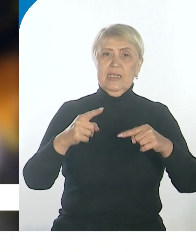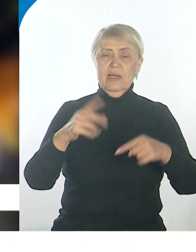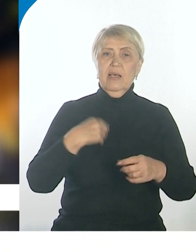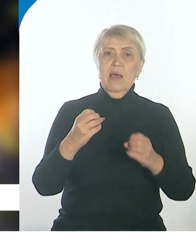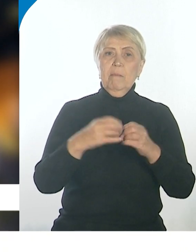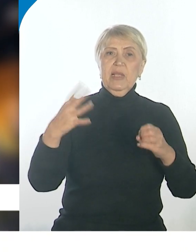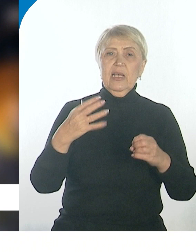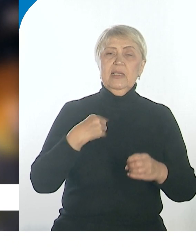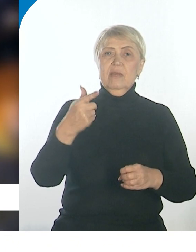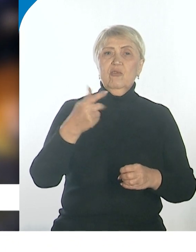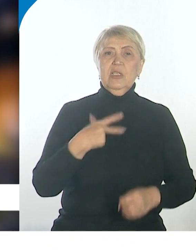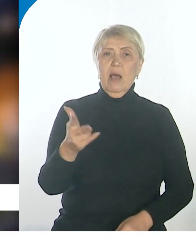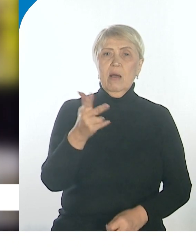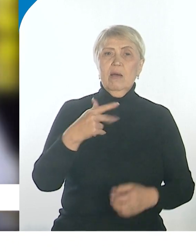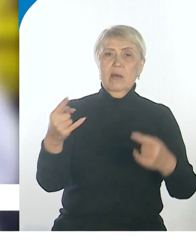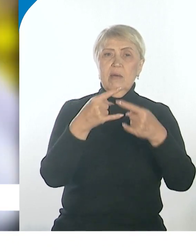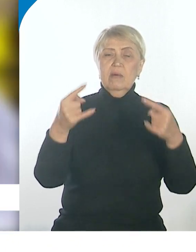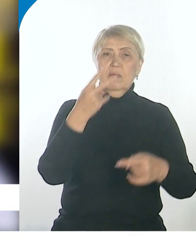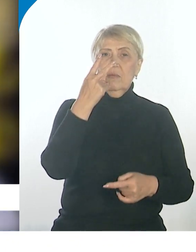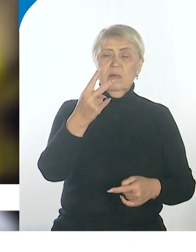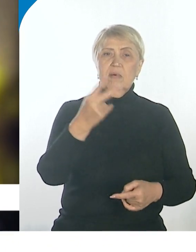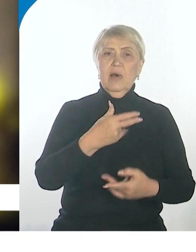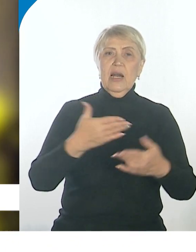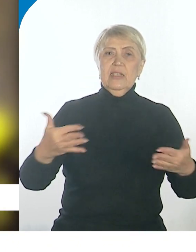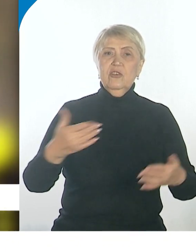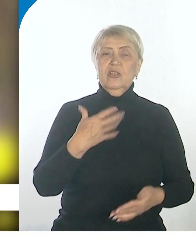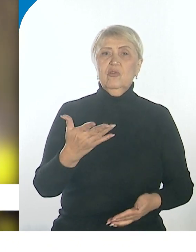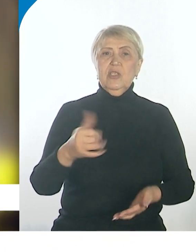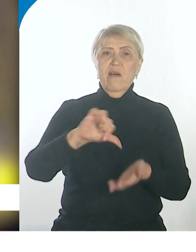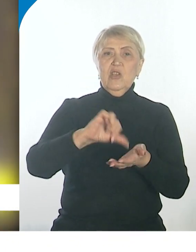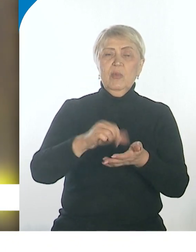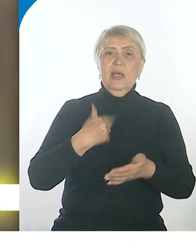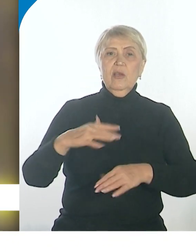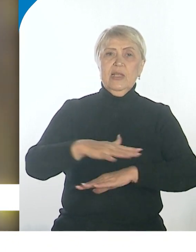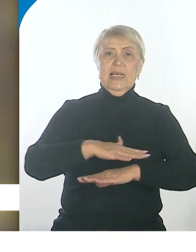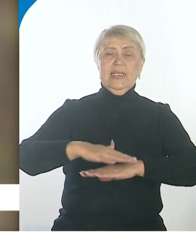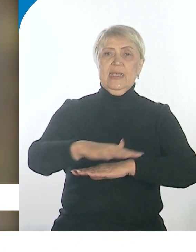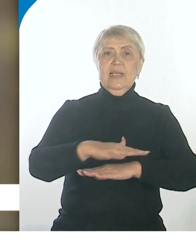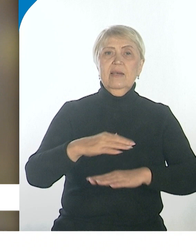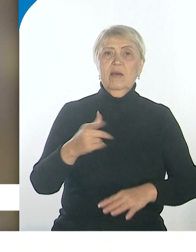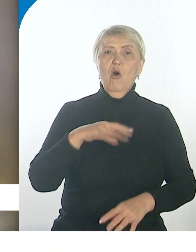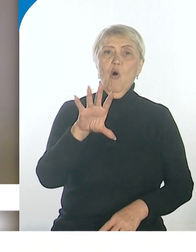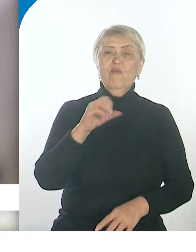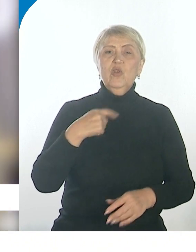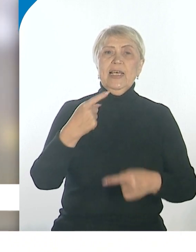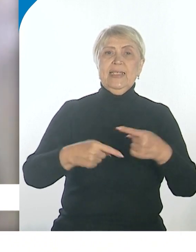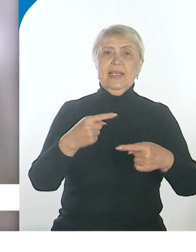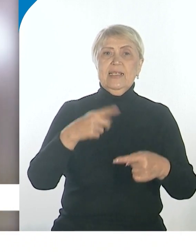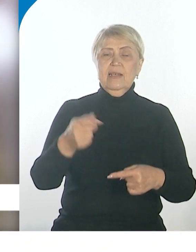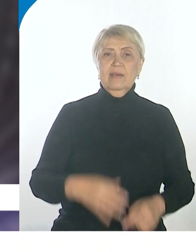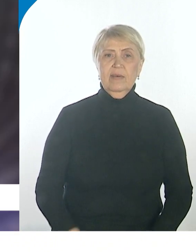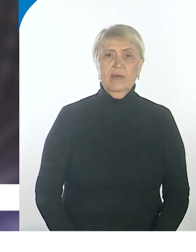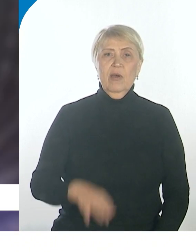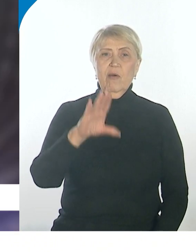объективами камер, велкам-завтраки, благотворительный ужин и выступления на сцене, дефиле на подиуме, фотосессии. В общем, гардероб